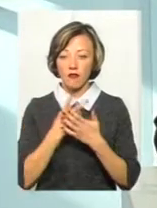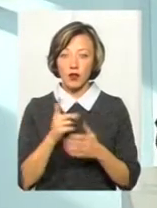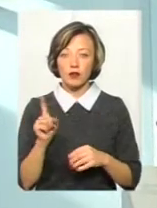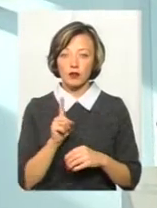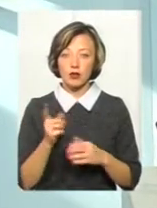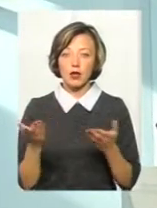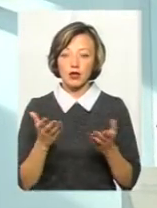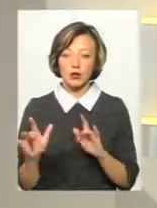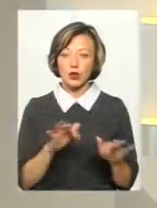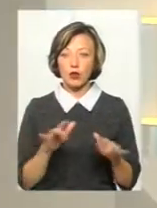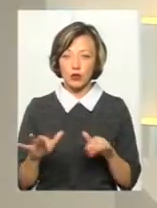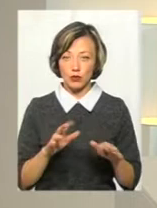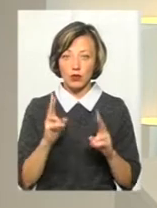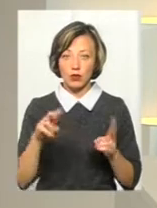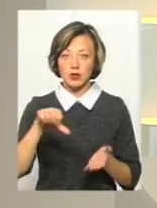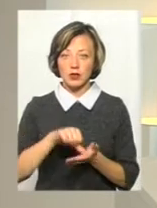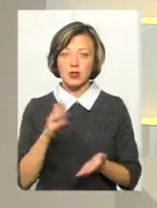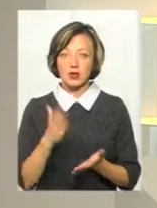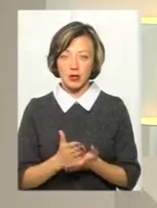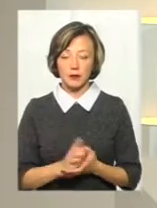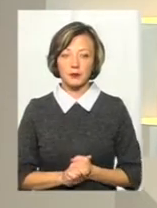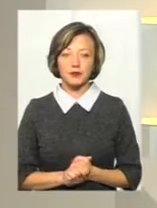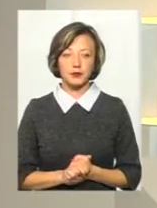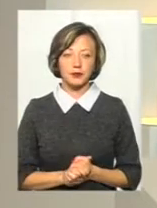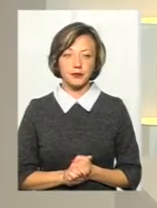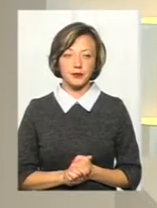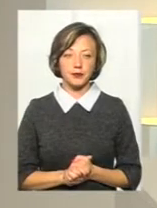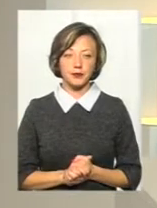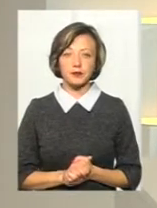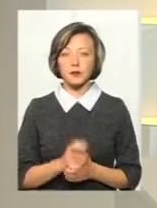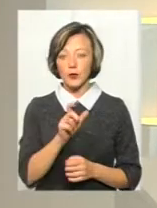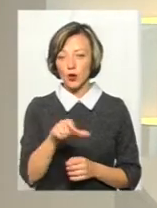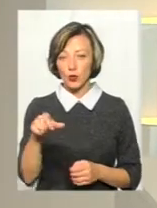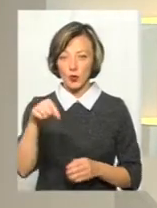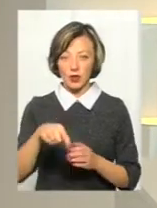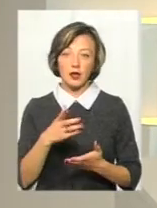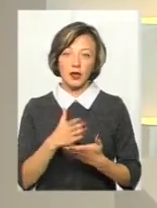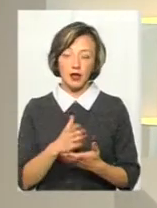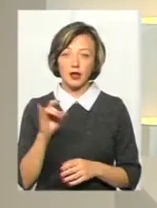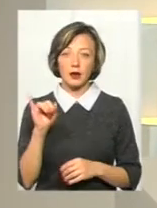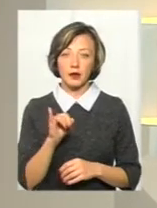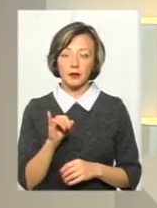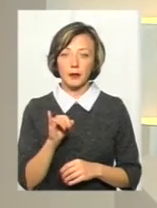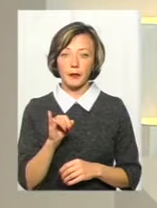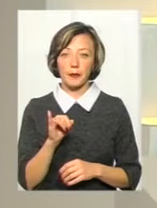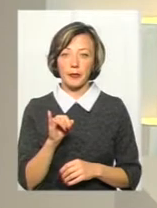якийсь... Що задавалось вираження, що присутність господарів є, Що господарі є в помешканні, і при цьому, ну, немає